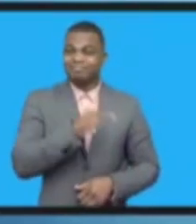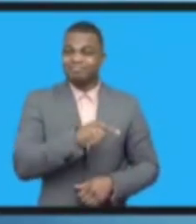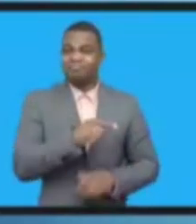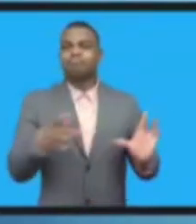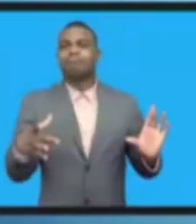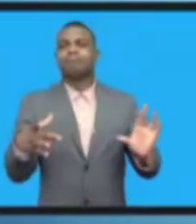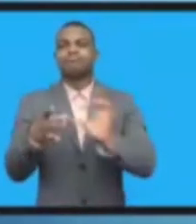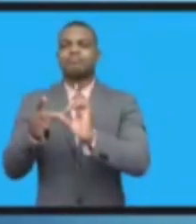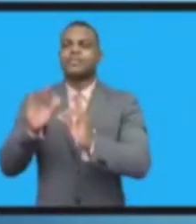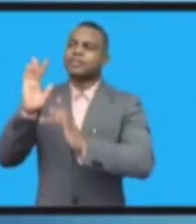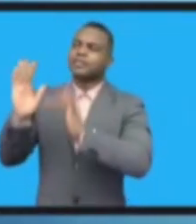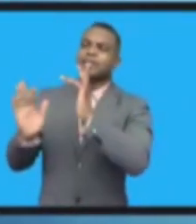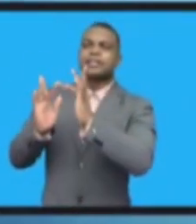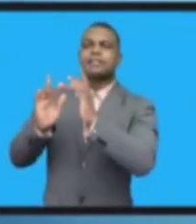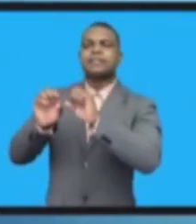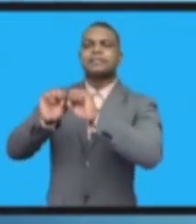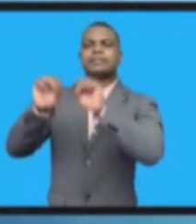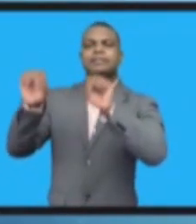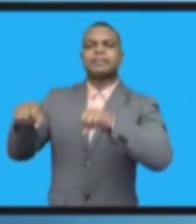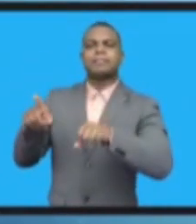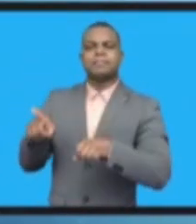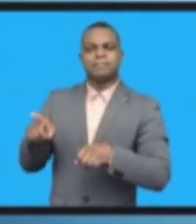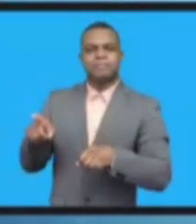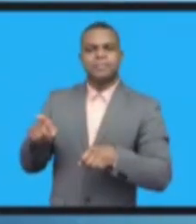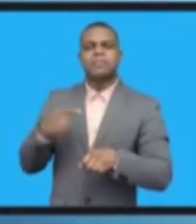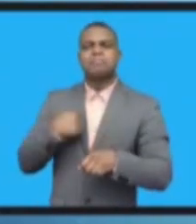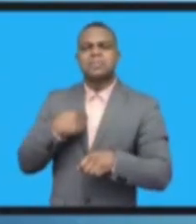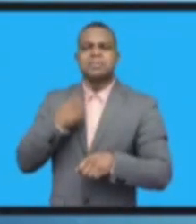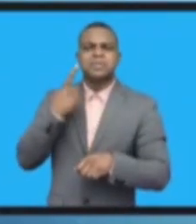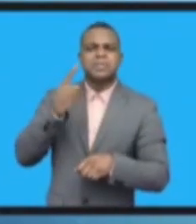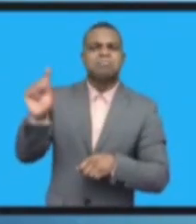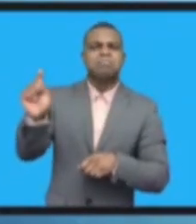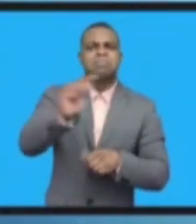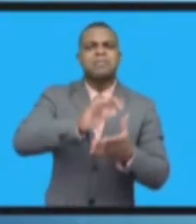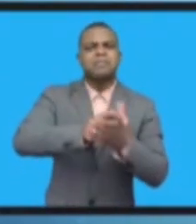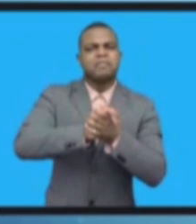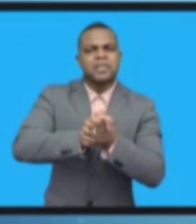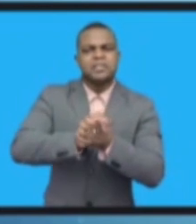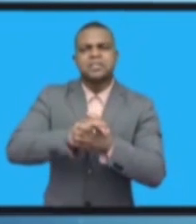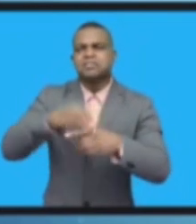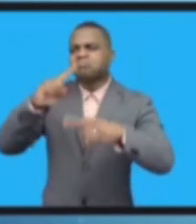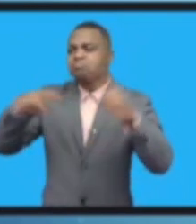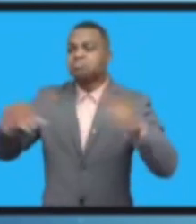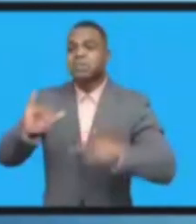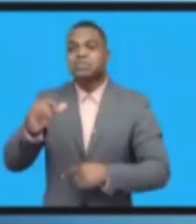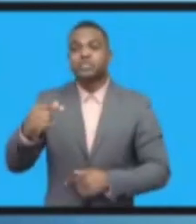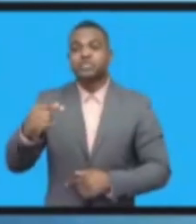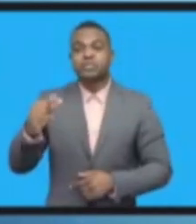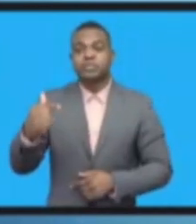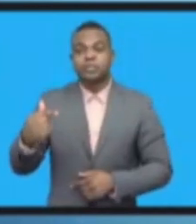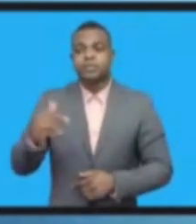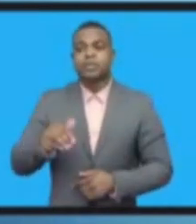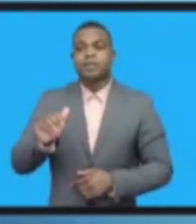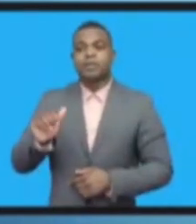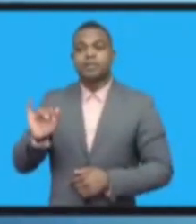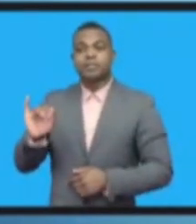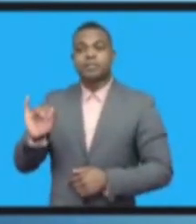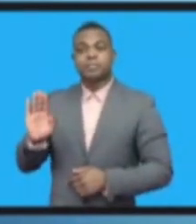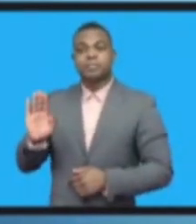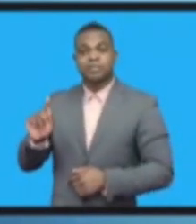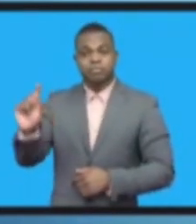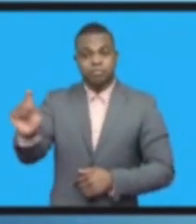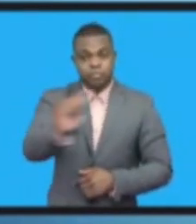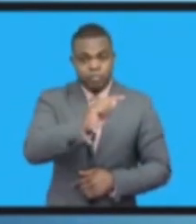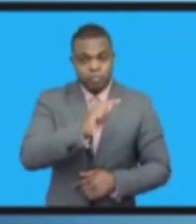-экосистемы, которая позволяет работать. И я имею честь представлять